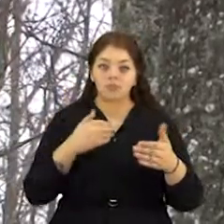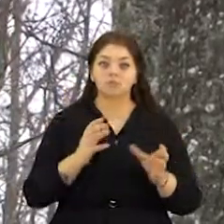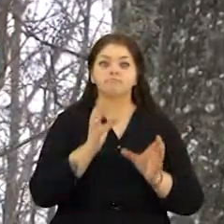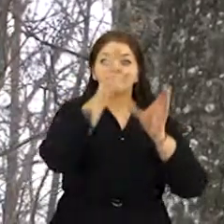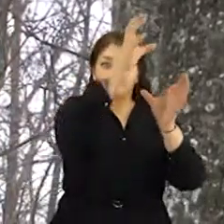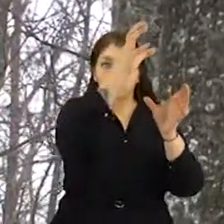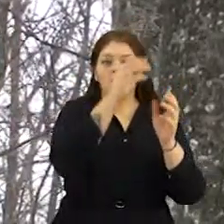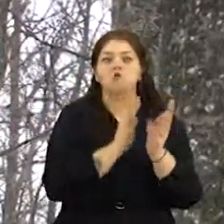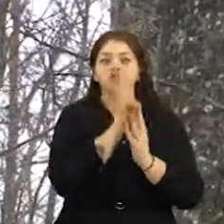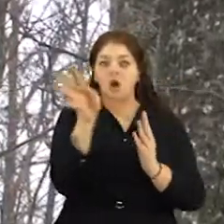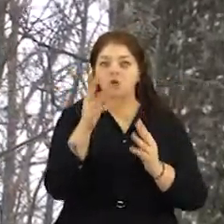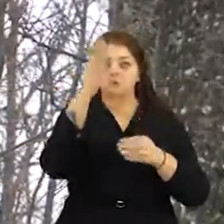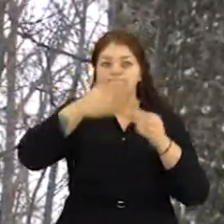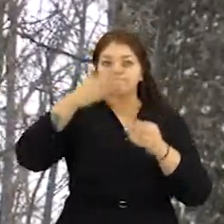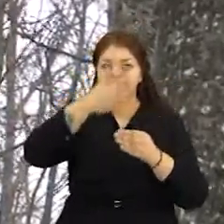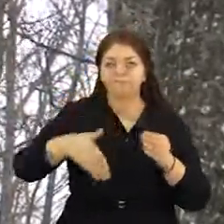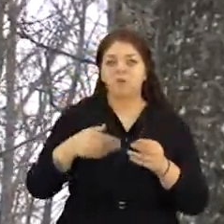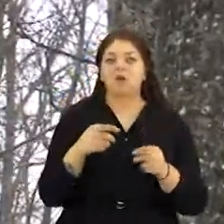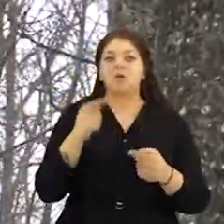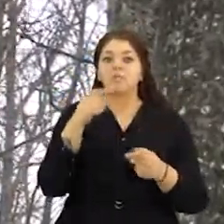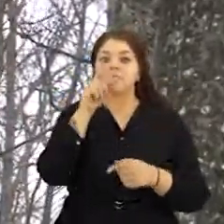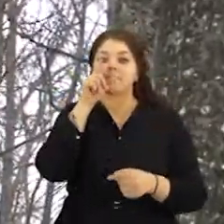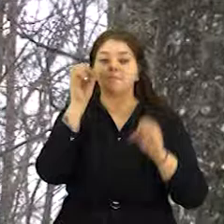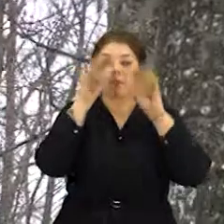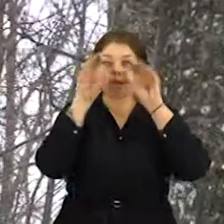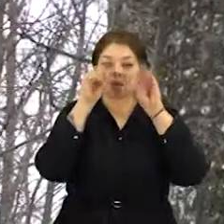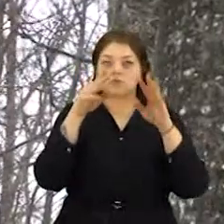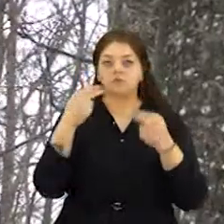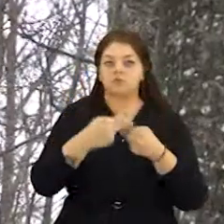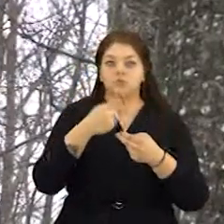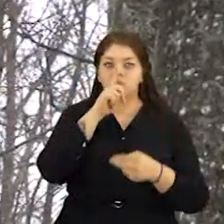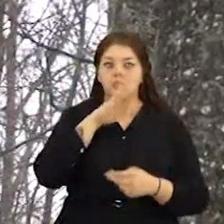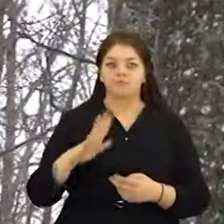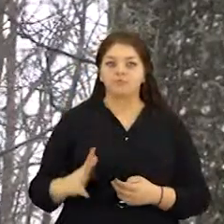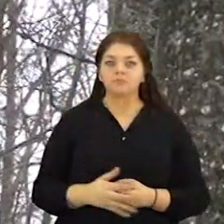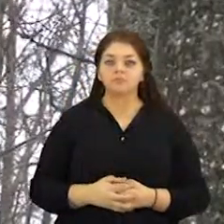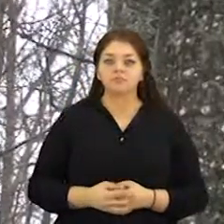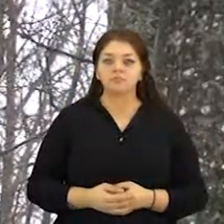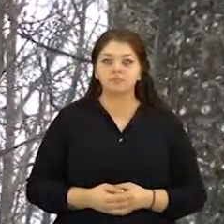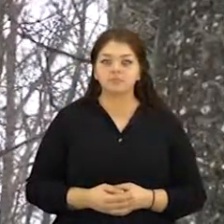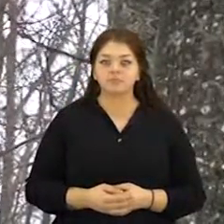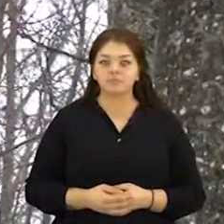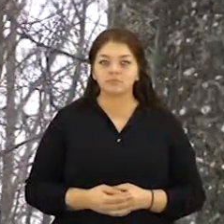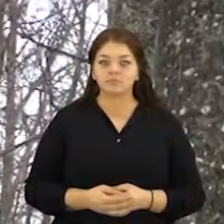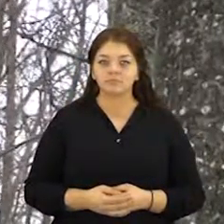šakos ir krūmai, kad pelėdas parnais nekliūto, o ir katės ir keunės negalėtų įsiropšti.